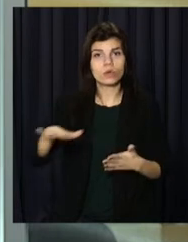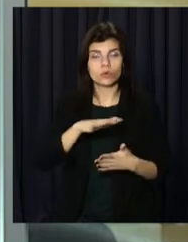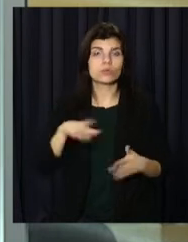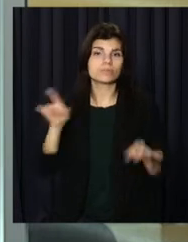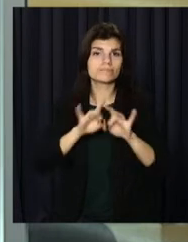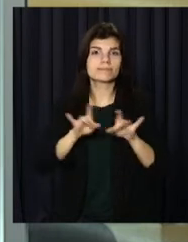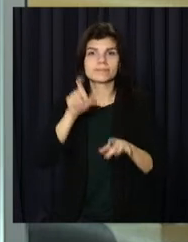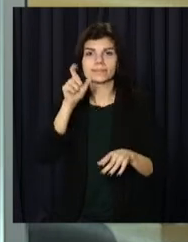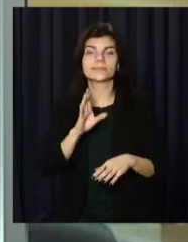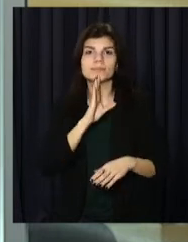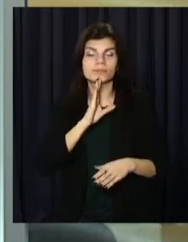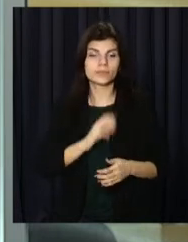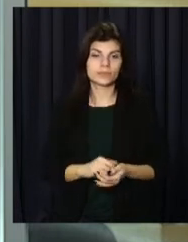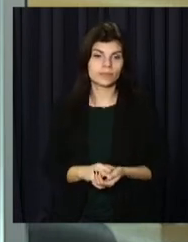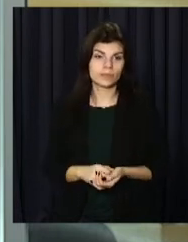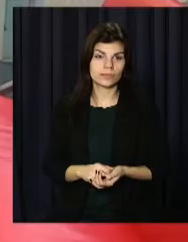Вільхова розповість.